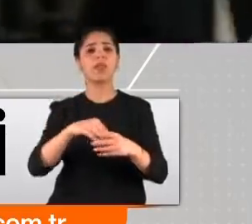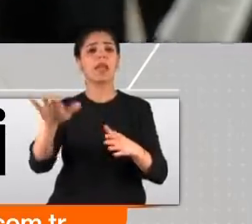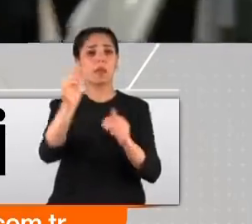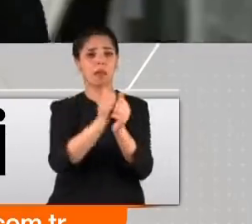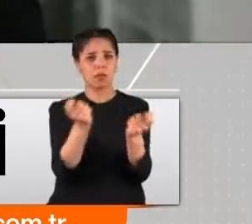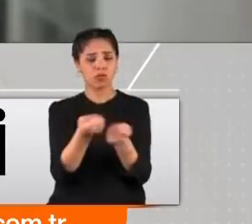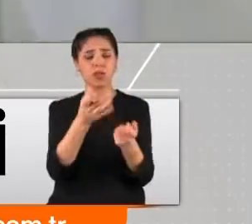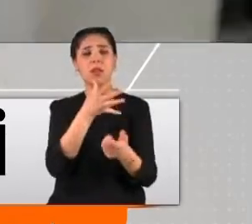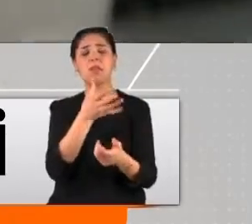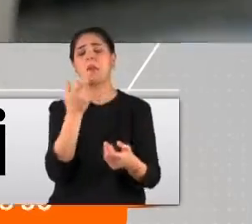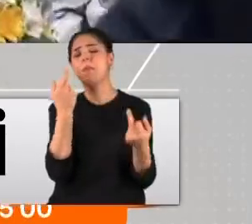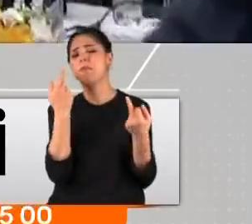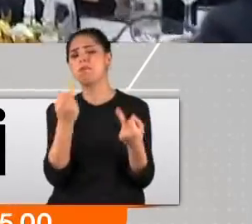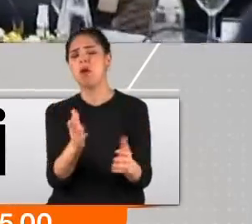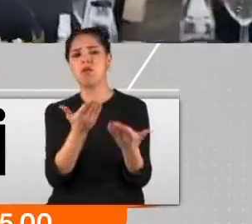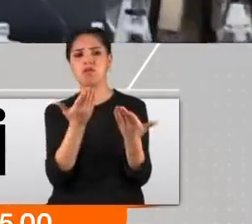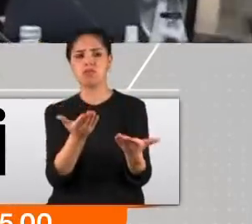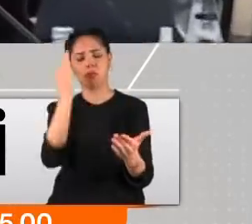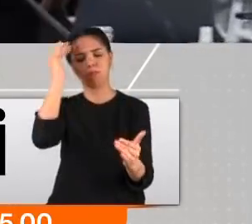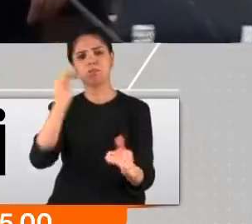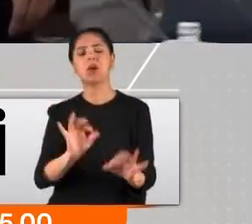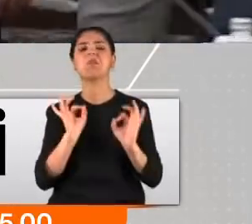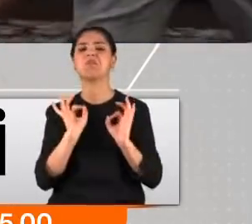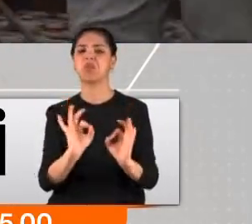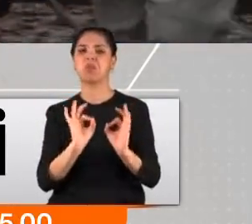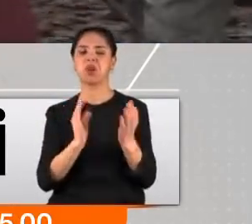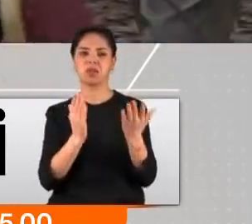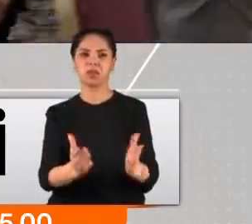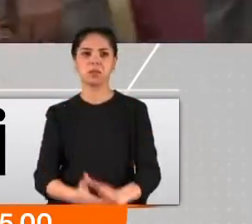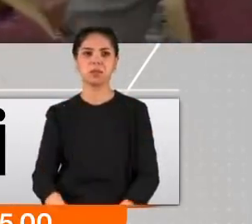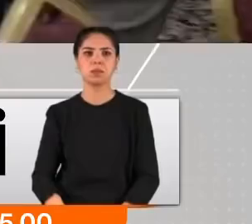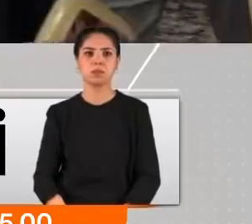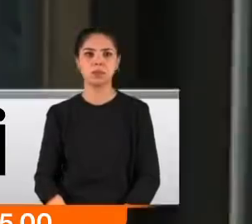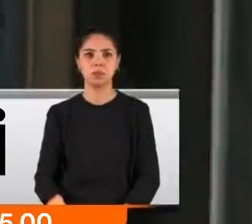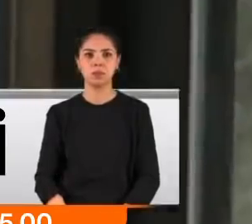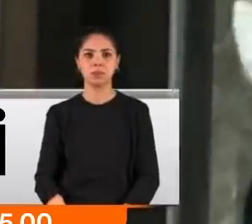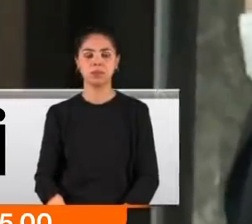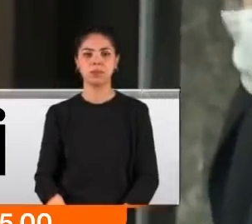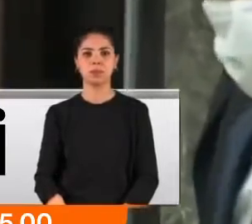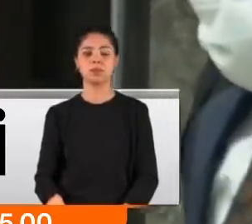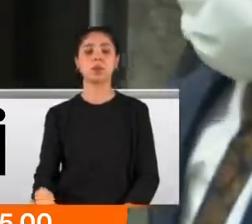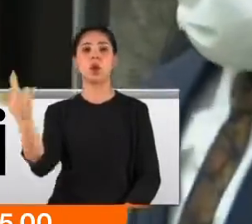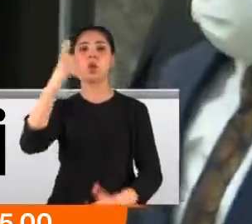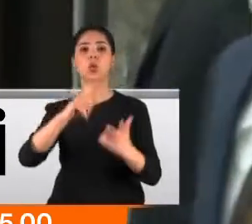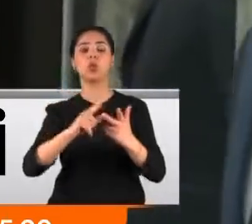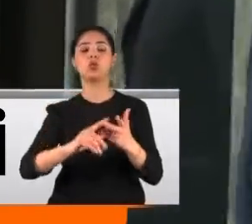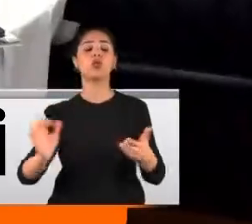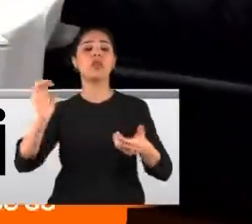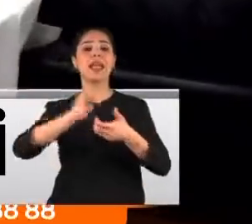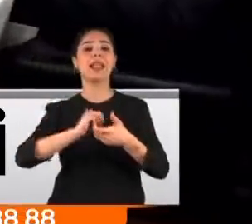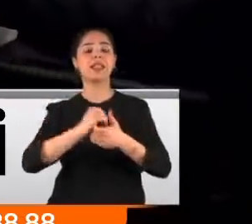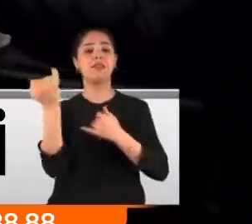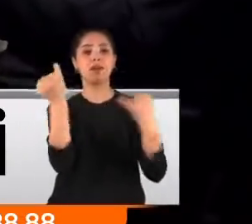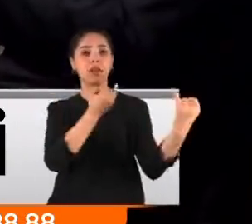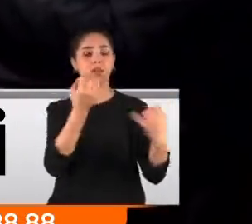nafiledir, çuvallamaları, kaçınılmaz bir siyaset gerçeği olacaktır. Ve üçüncü ittifak tartışması.